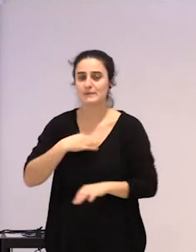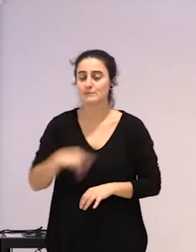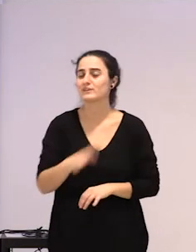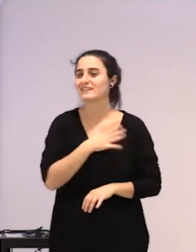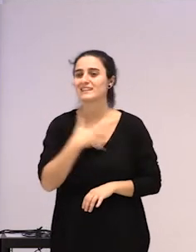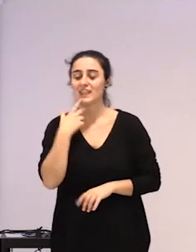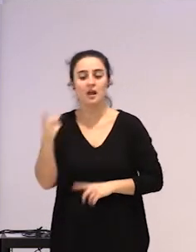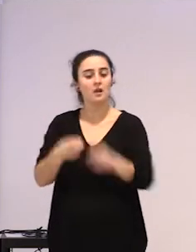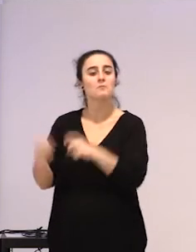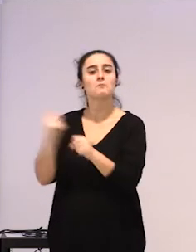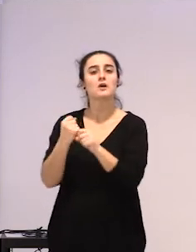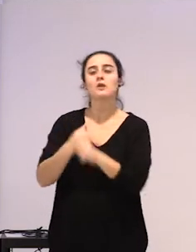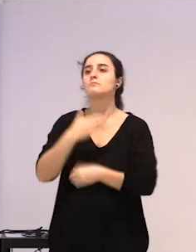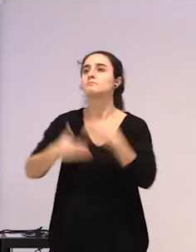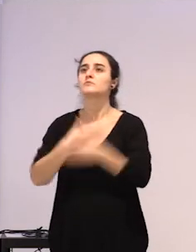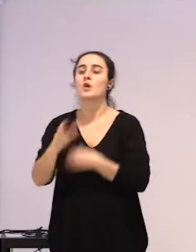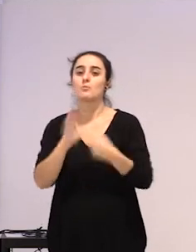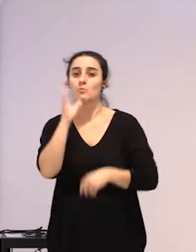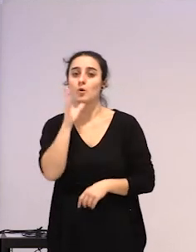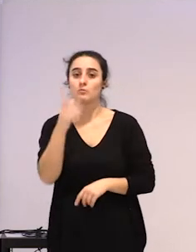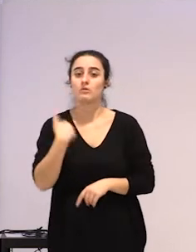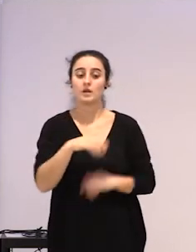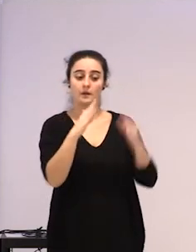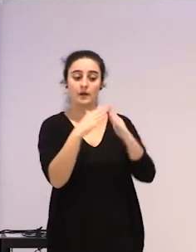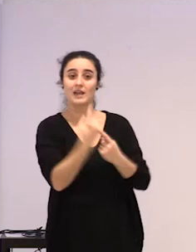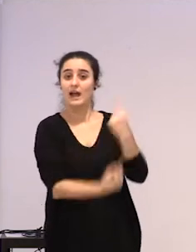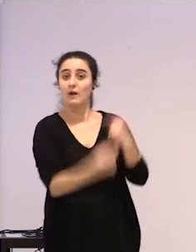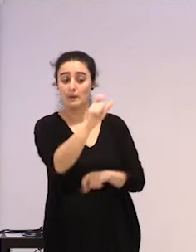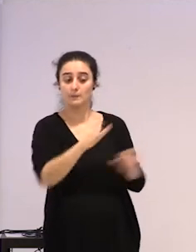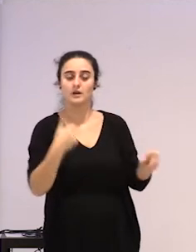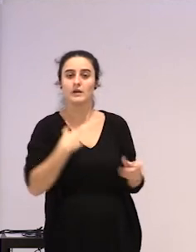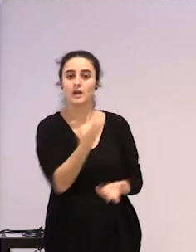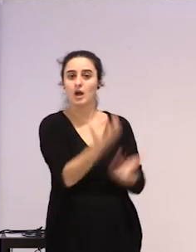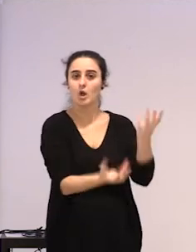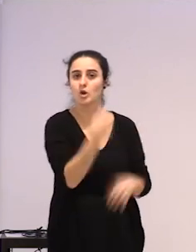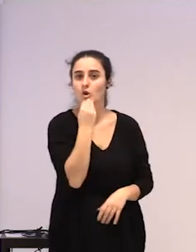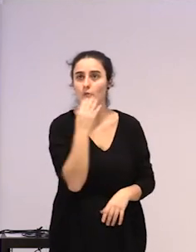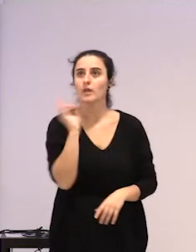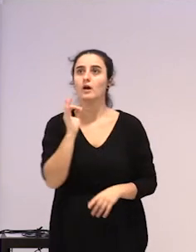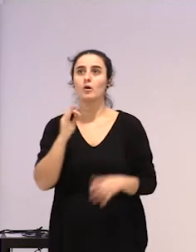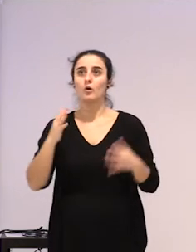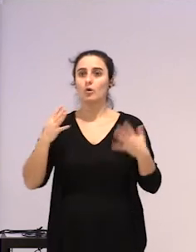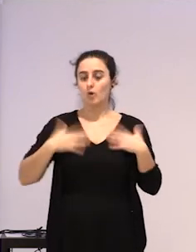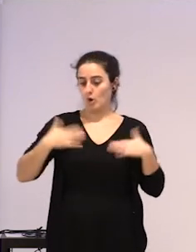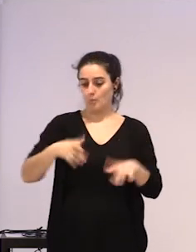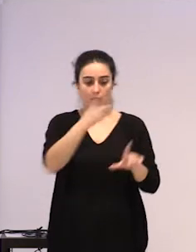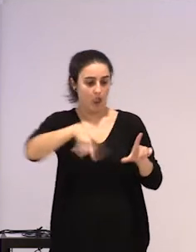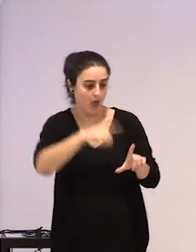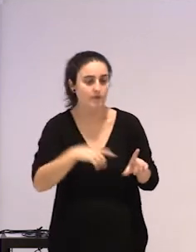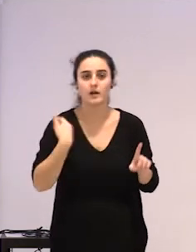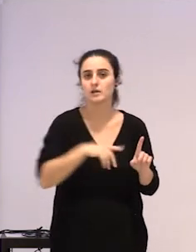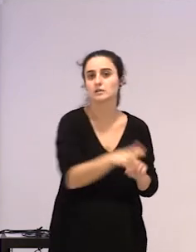lanmerkatura, bazkalduta dagoelako, norbaitek prestatu diolako bazkaria, norbaitek liztatu diolako edo garbitu diolako arropa,